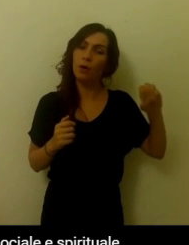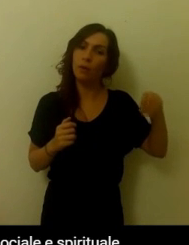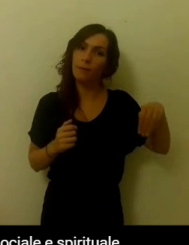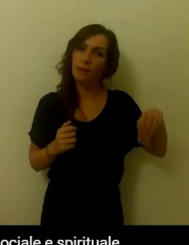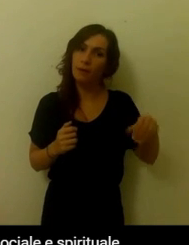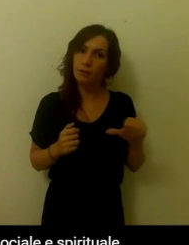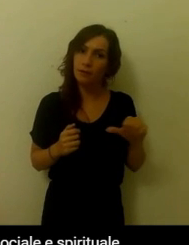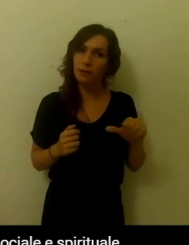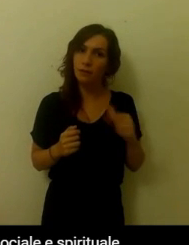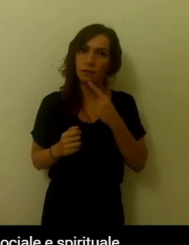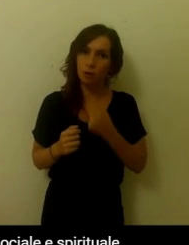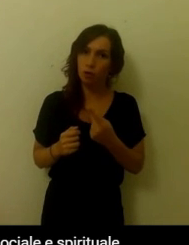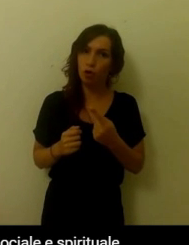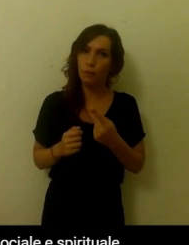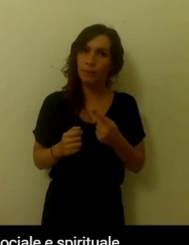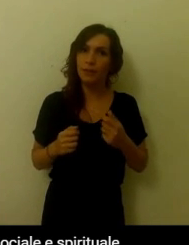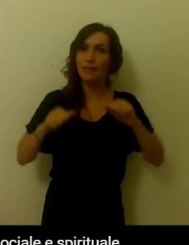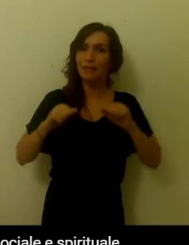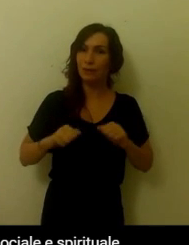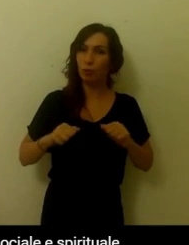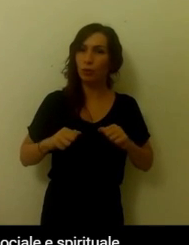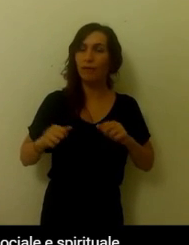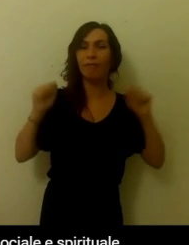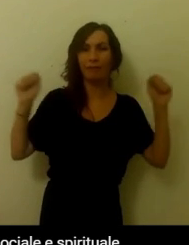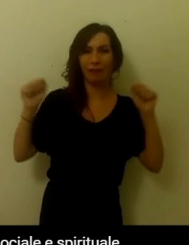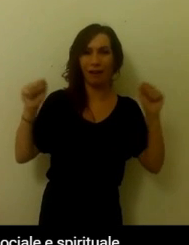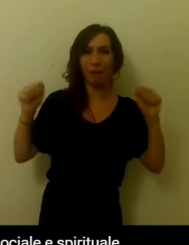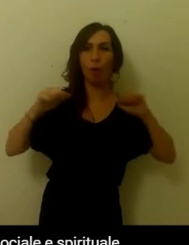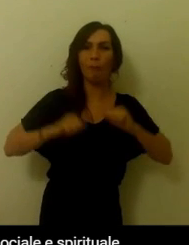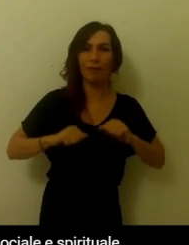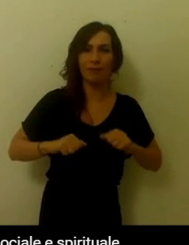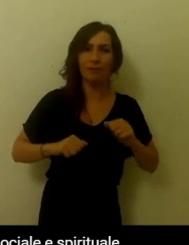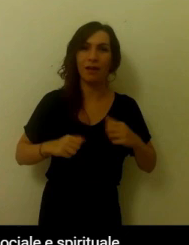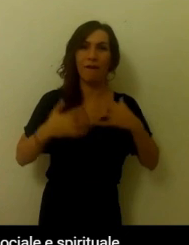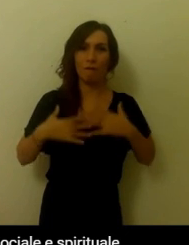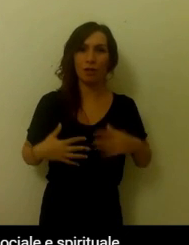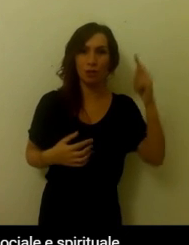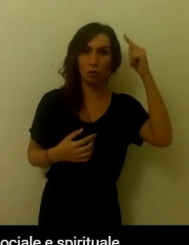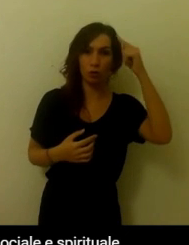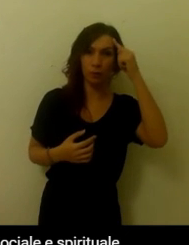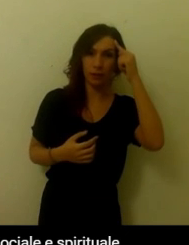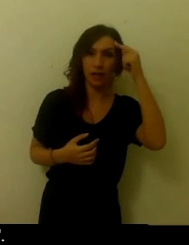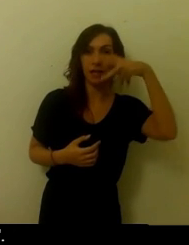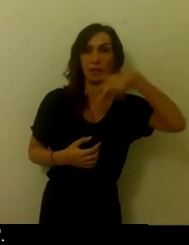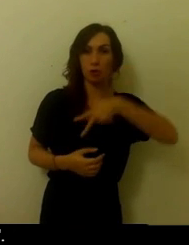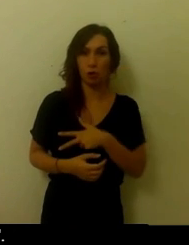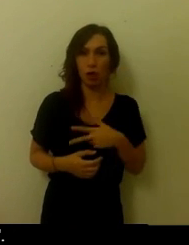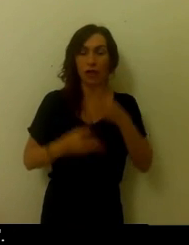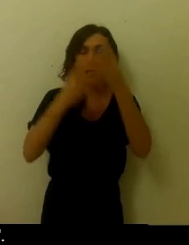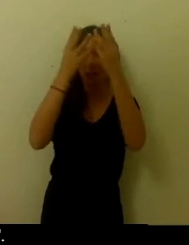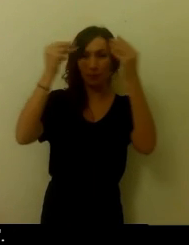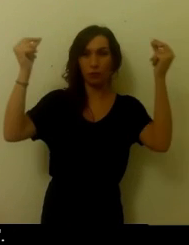dinamico di completo benessere fisico, mentale, sociale e spirituale,